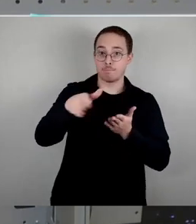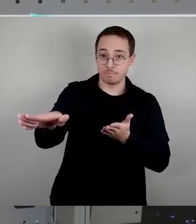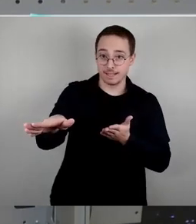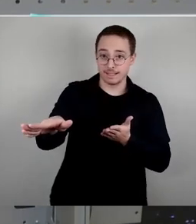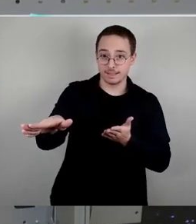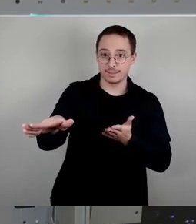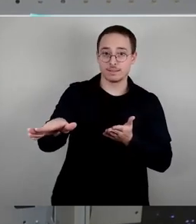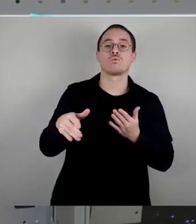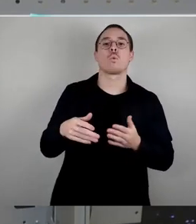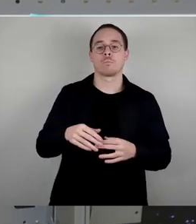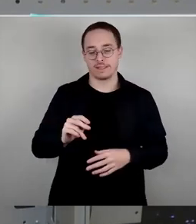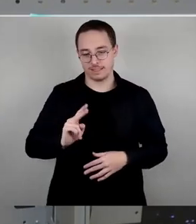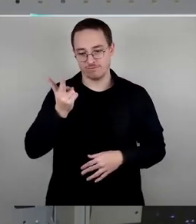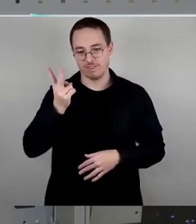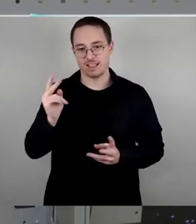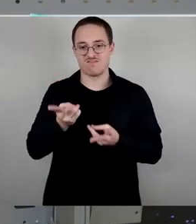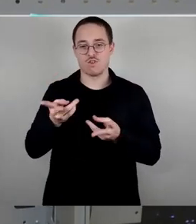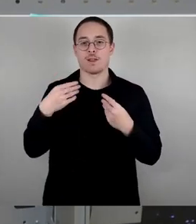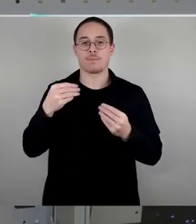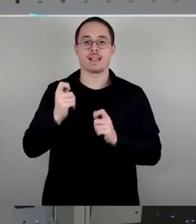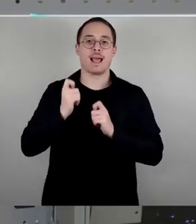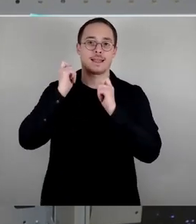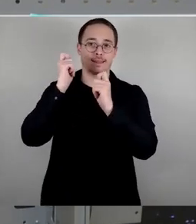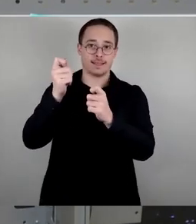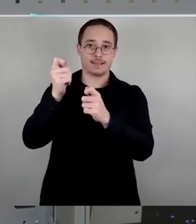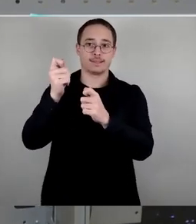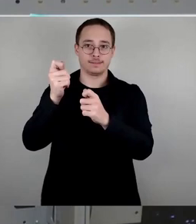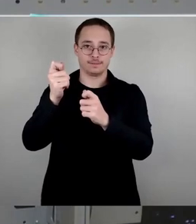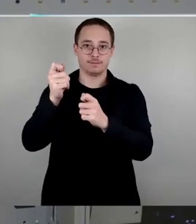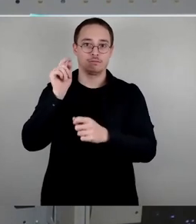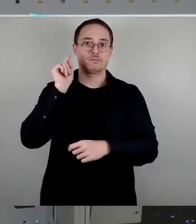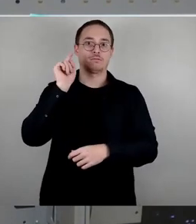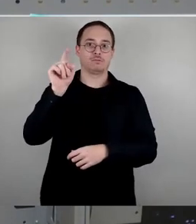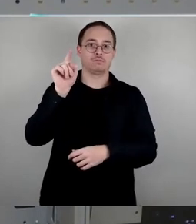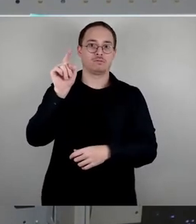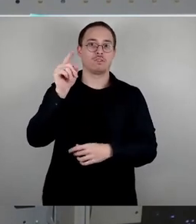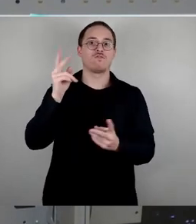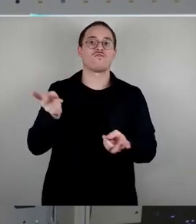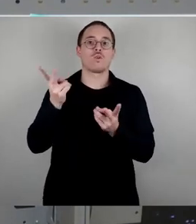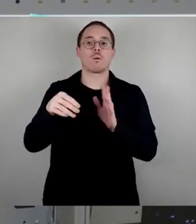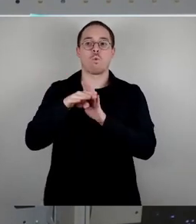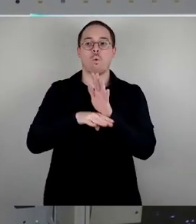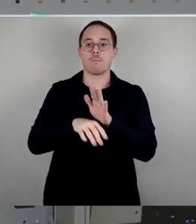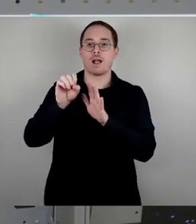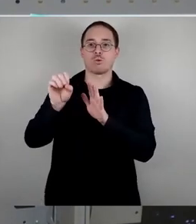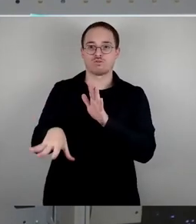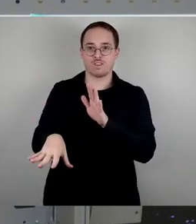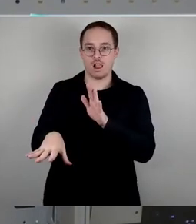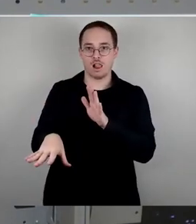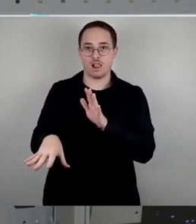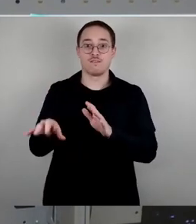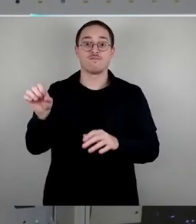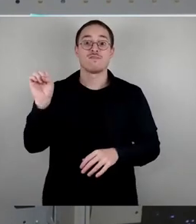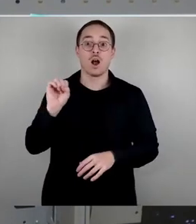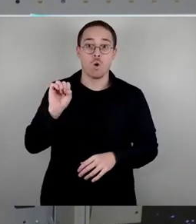einen zweiten Fördermittelantrag gegeben. Da ist das Förderprogramm entfallen, und zwar infolge der Finanzpolitik